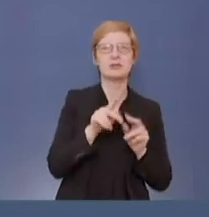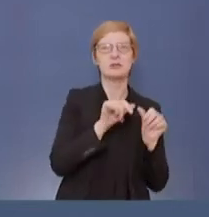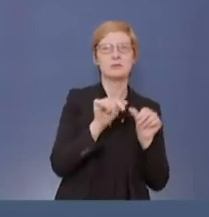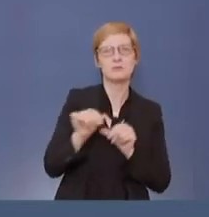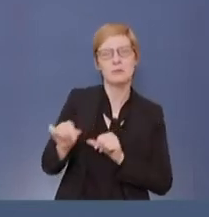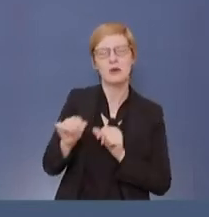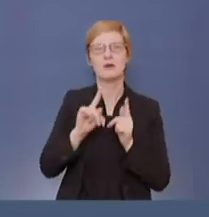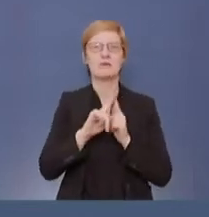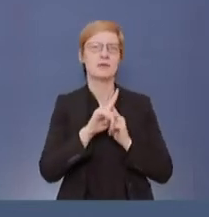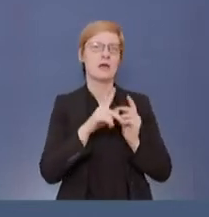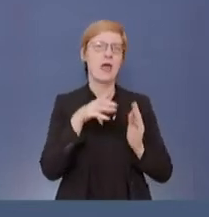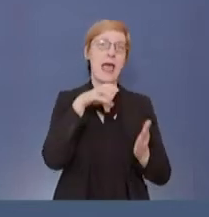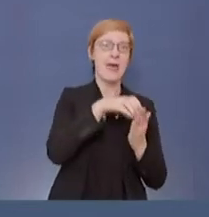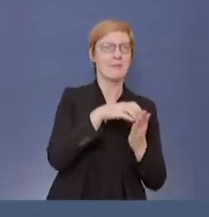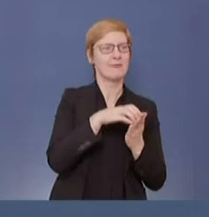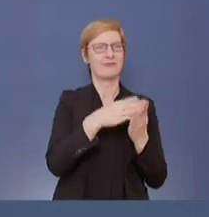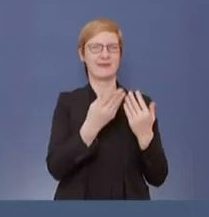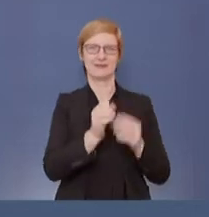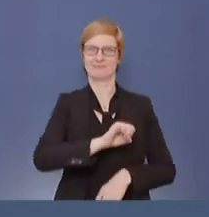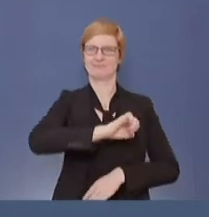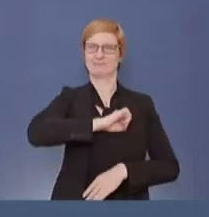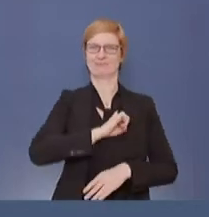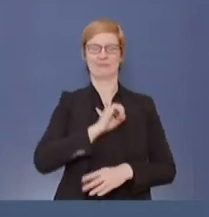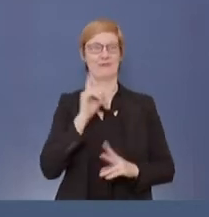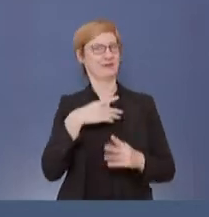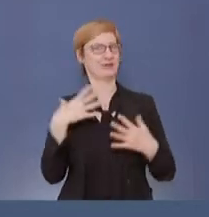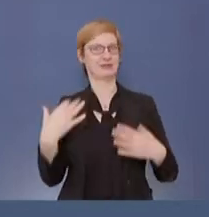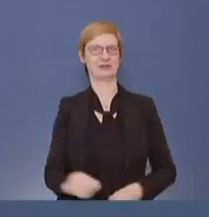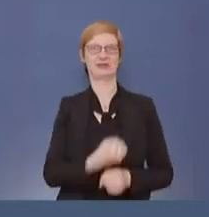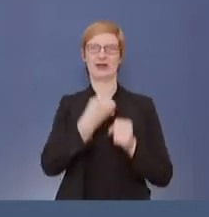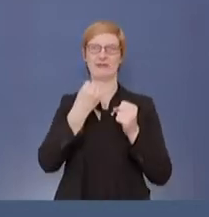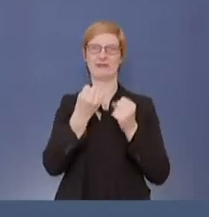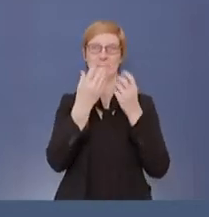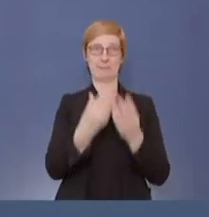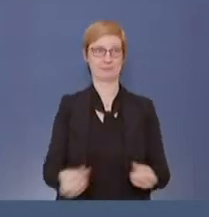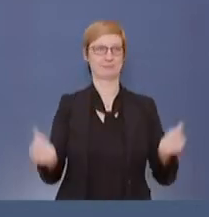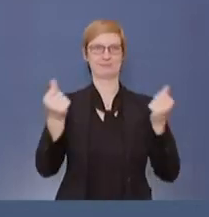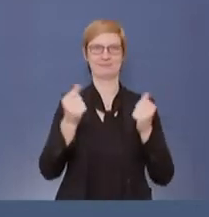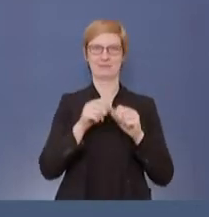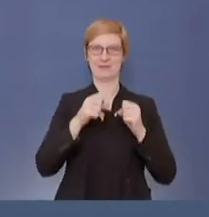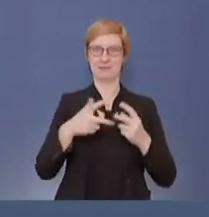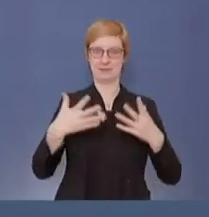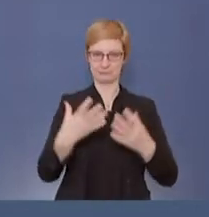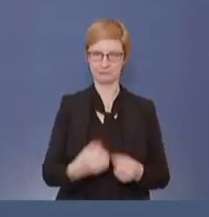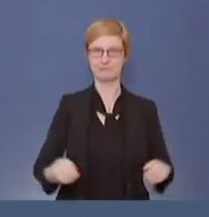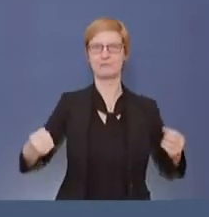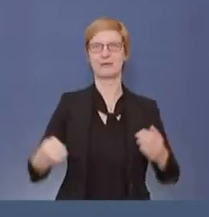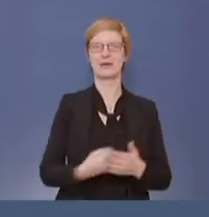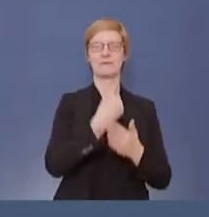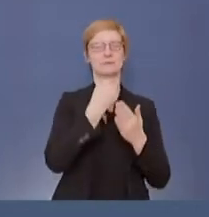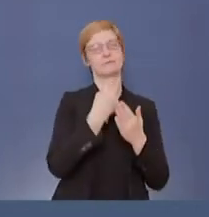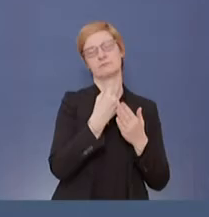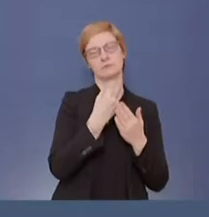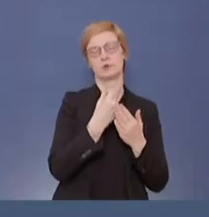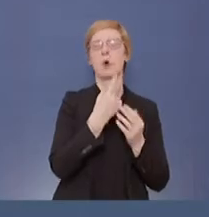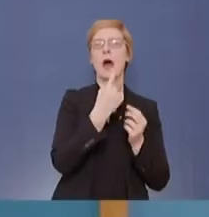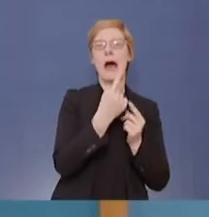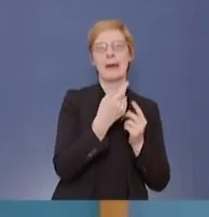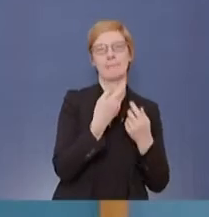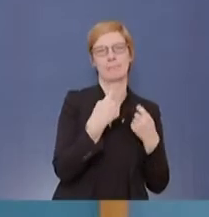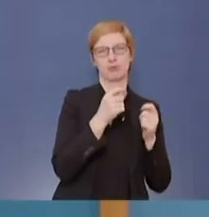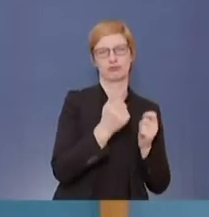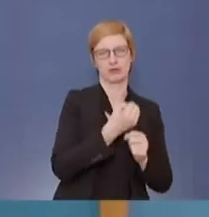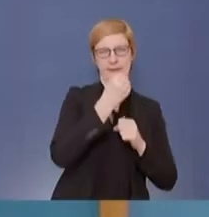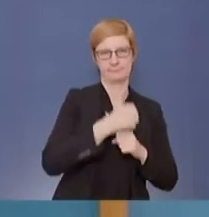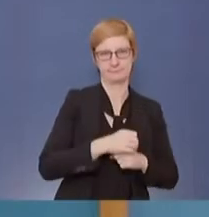Allheilmittel, das haben wir von Anfang an gesagt, sondern das ist ein Werkzeug, um diese Pandemie besser in den Griff zu bekommen. Herr Sabat? Wenn ich eine Sache noch